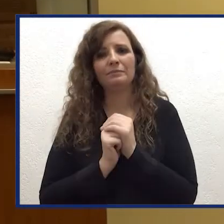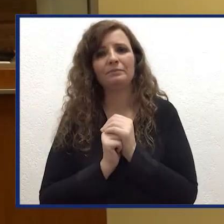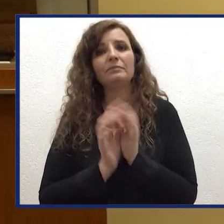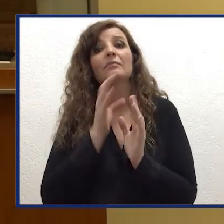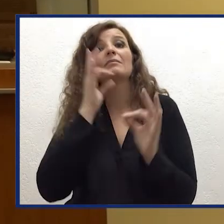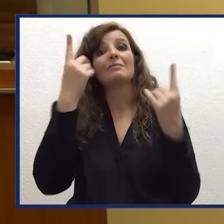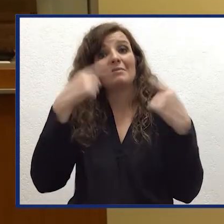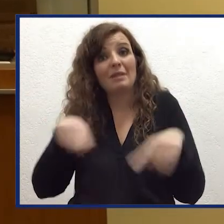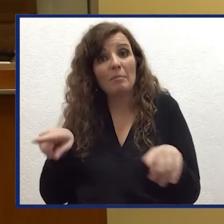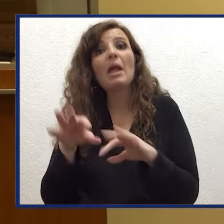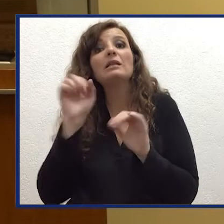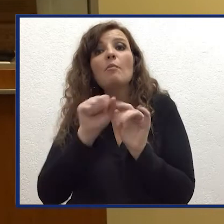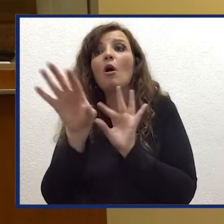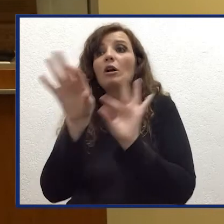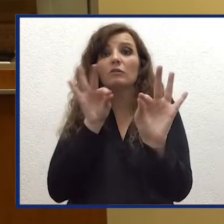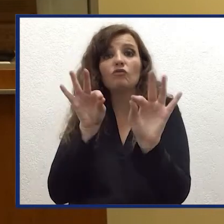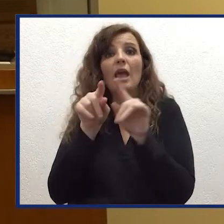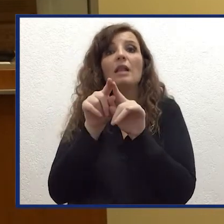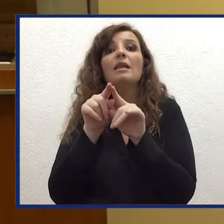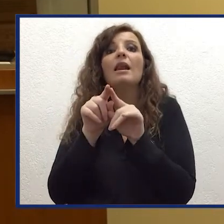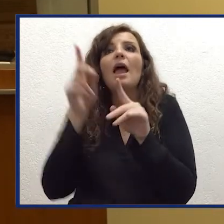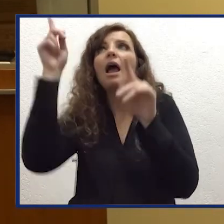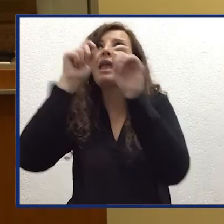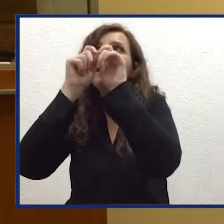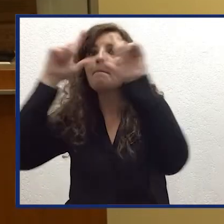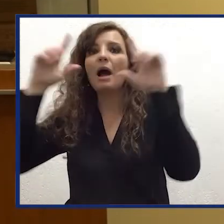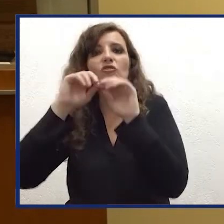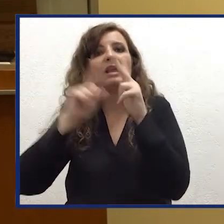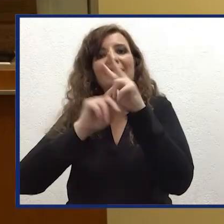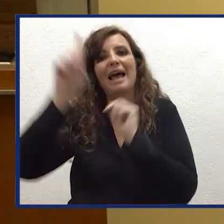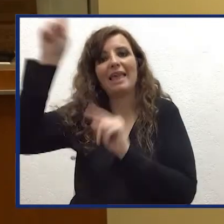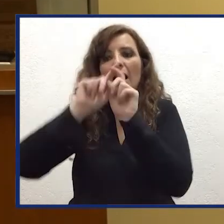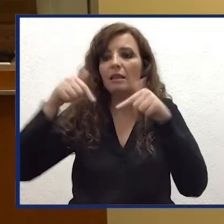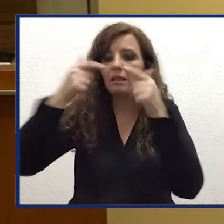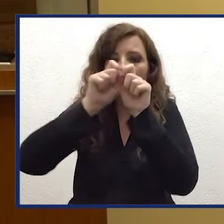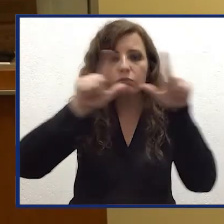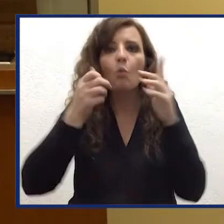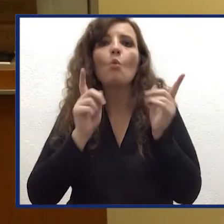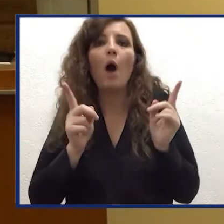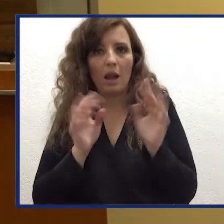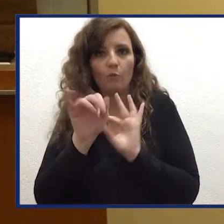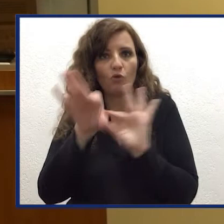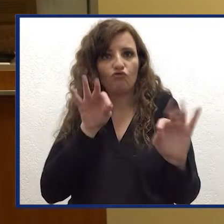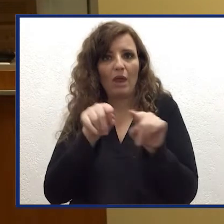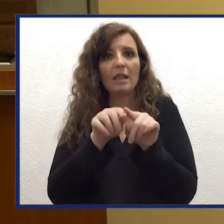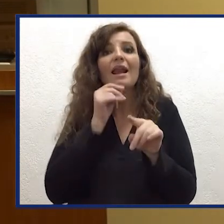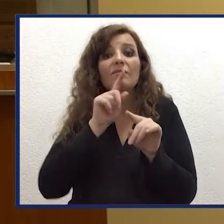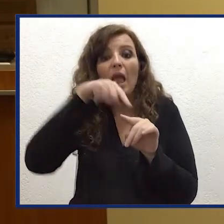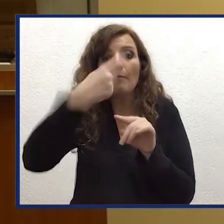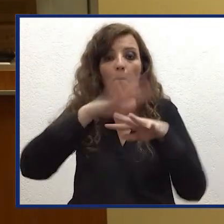è possibile andare a selezionare la scena satellitare di interesse e andare a poi